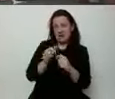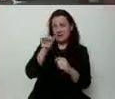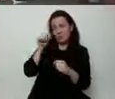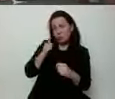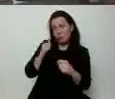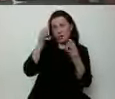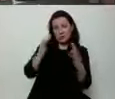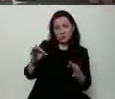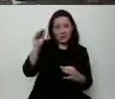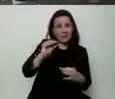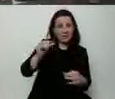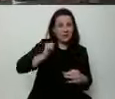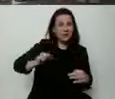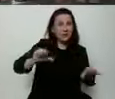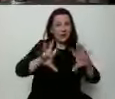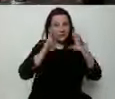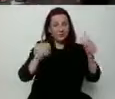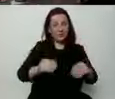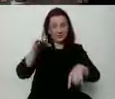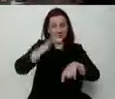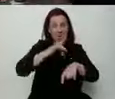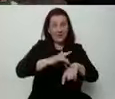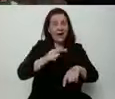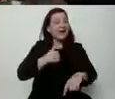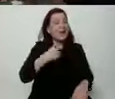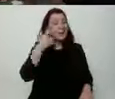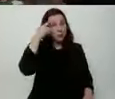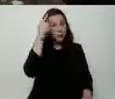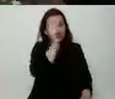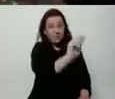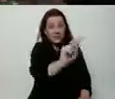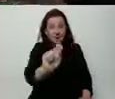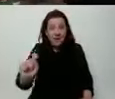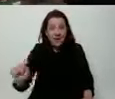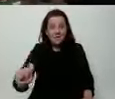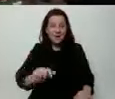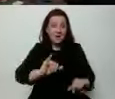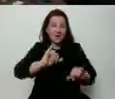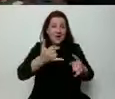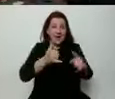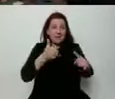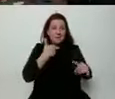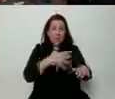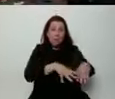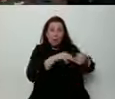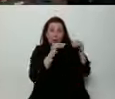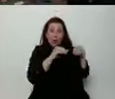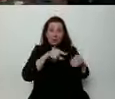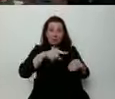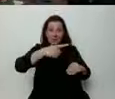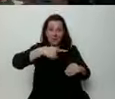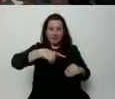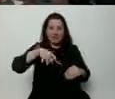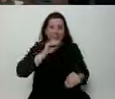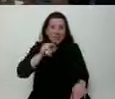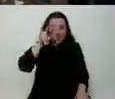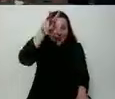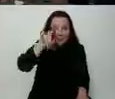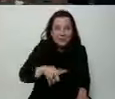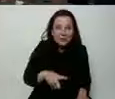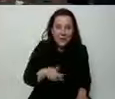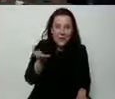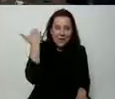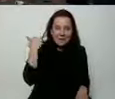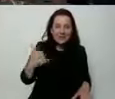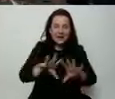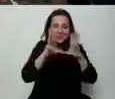Jeszcze czekamy na wszystkie wyniki. Tylko ja przypominam, z jakiego momentu startowaliśmy. Jeszcze dwa miesiące temu wszyscy